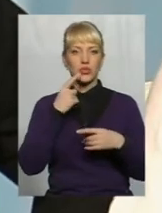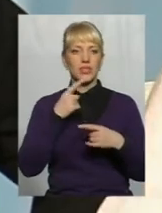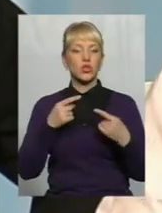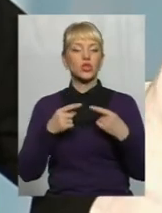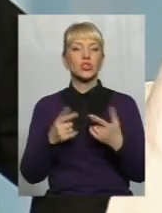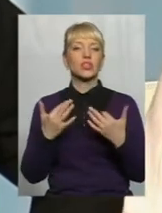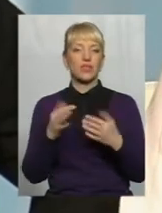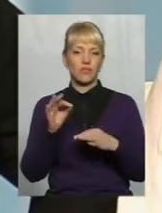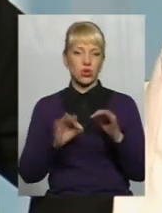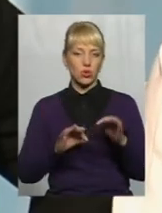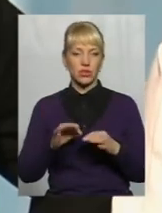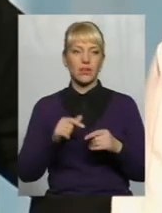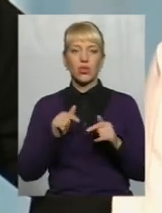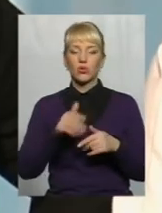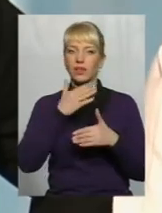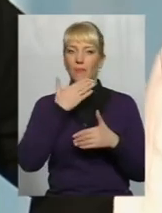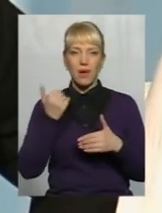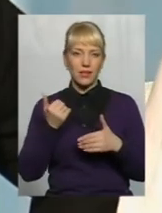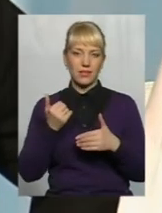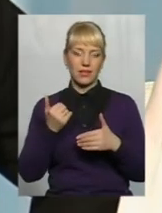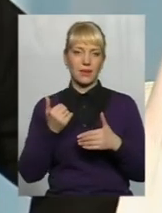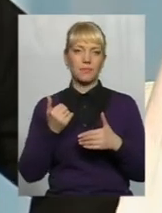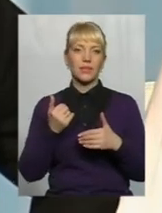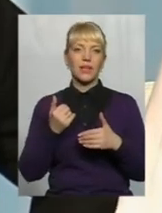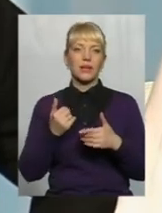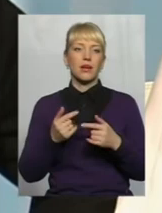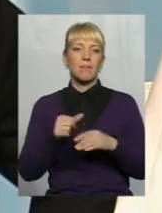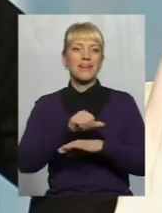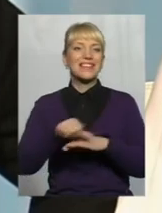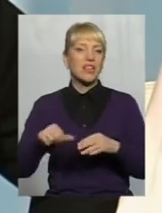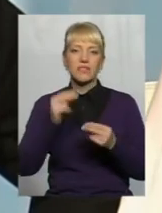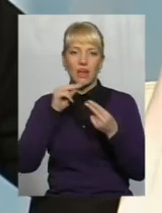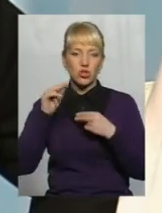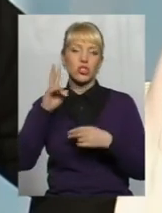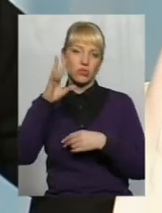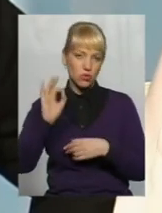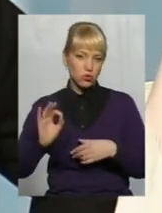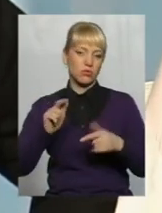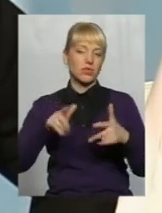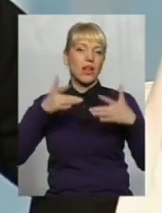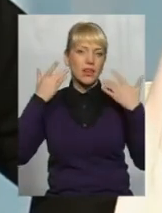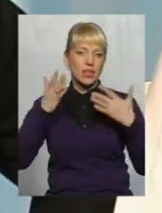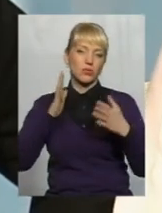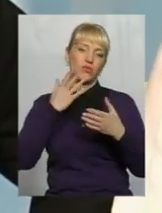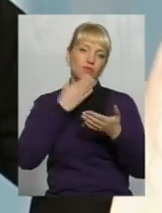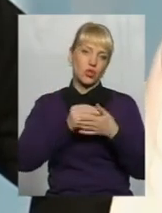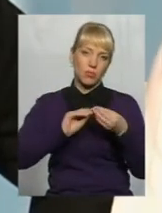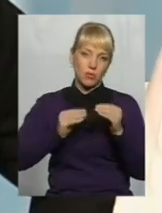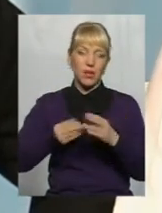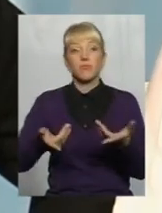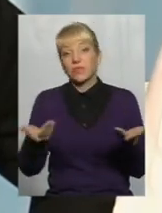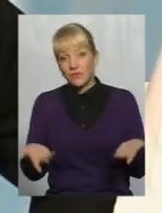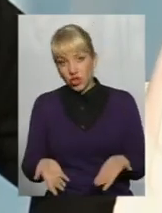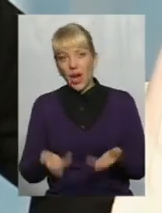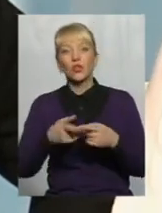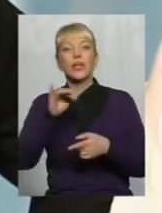тут можна, немає, нє преділа совершенства Тому набагато легше, але будуть свої проблеми, звичайно, бо